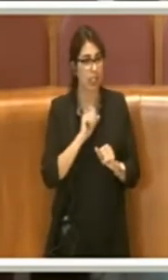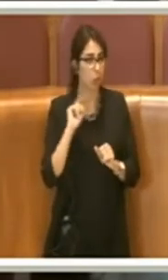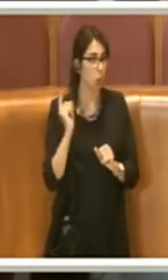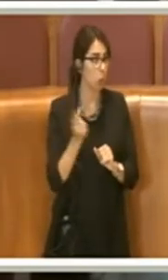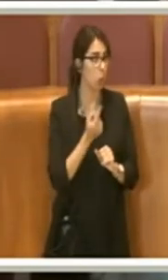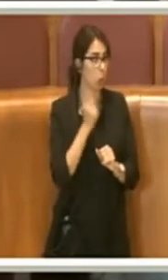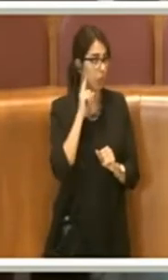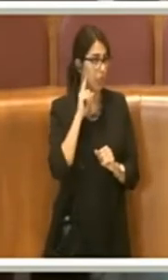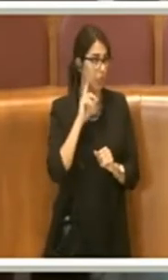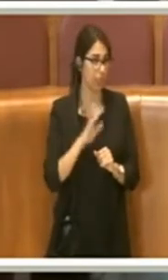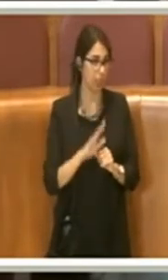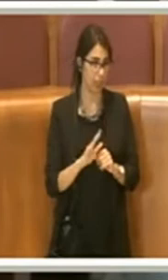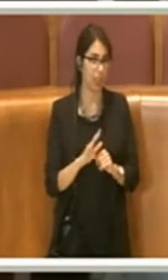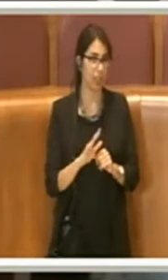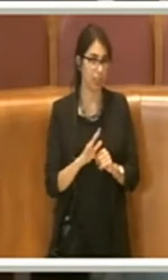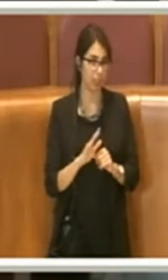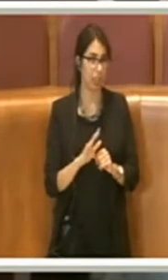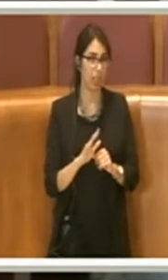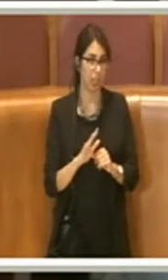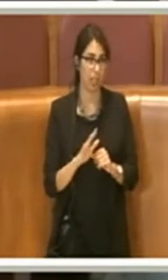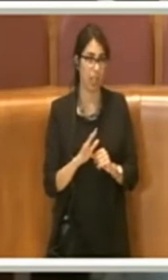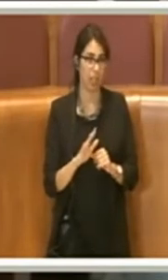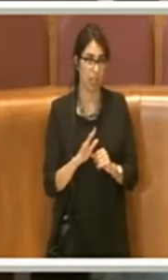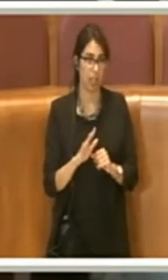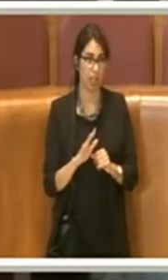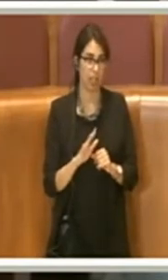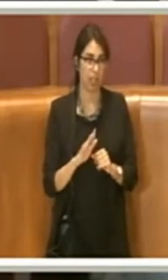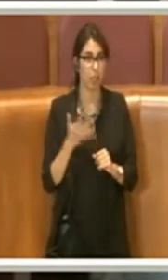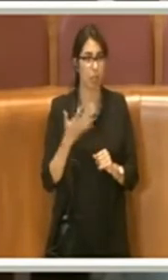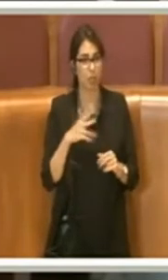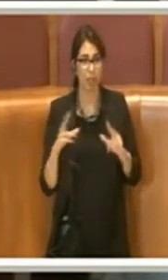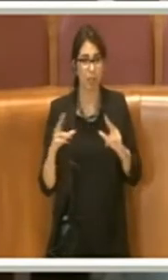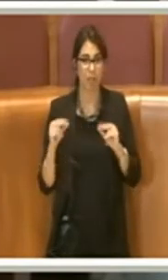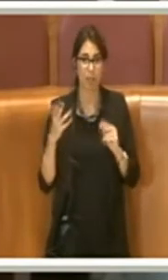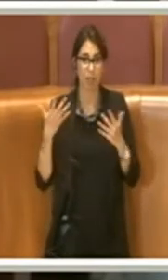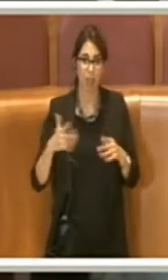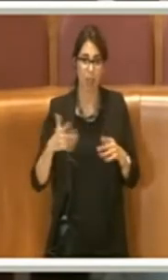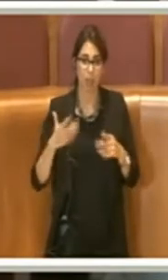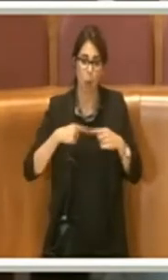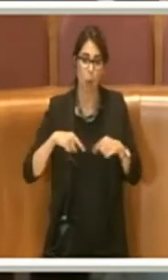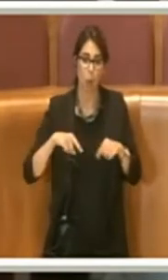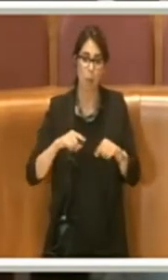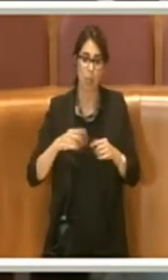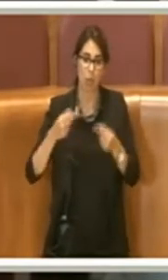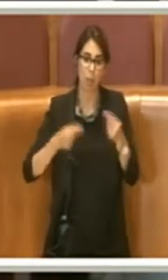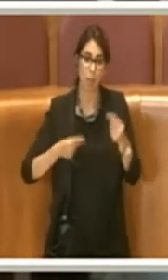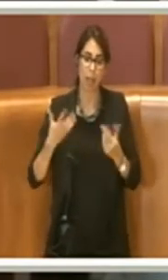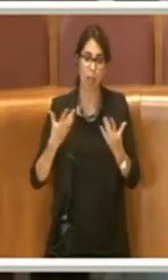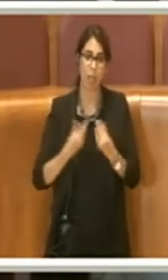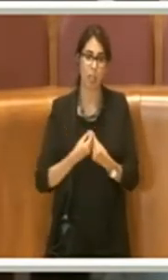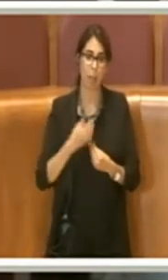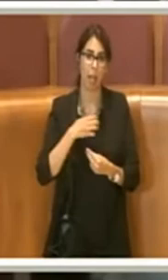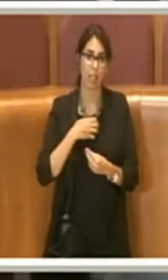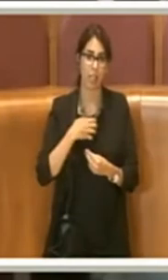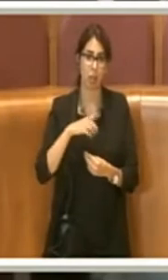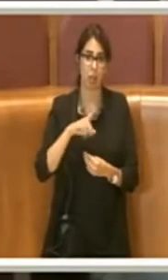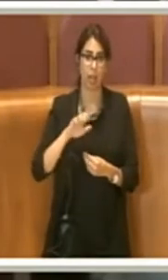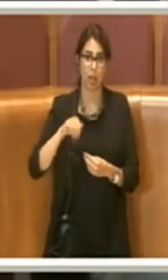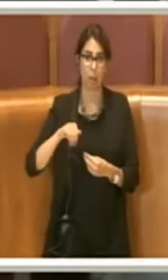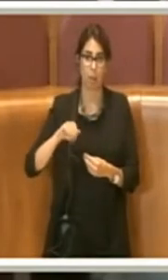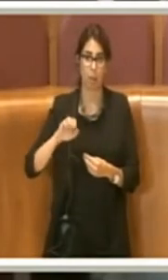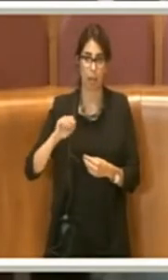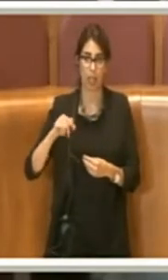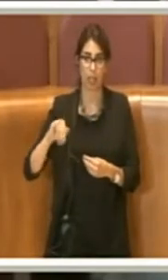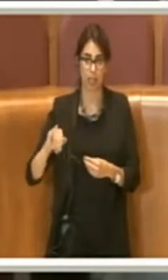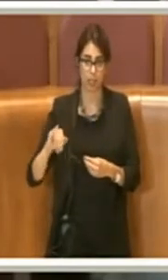anche perché ne abbiamo parlato anche in commissione bilancio con l'assessore Lemmetti, che l'ipotesi